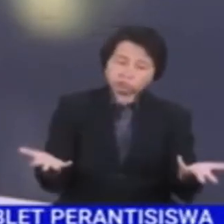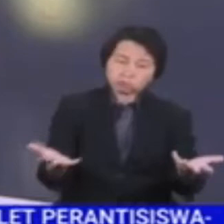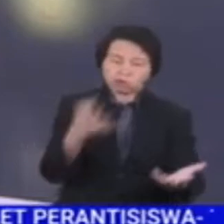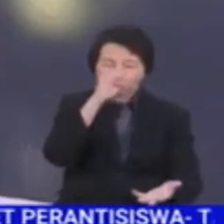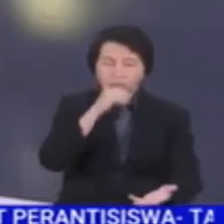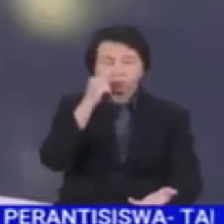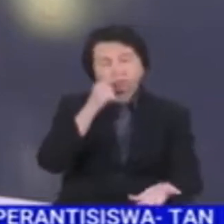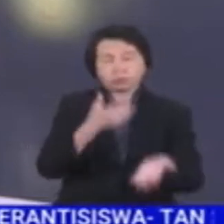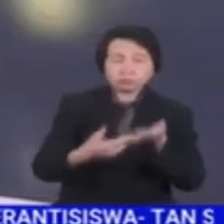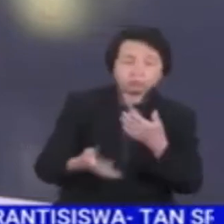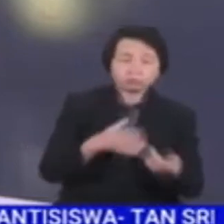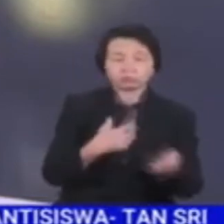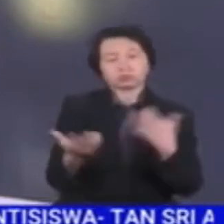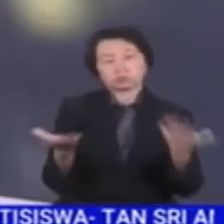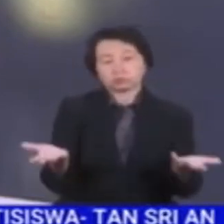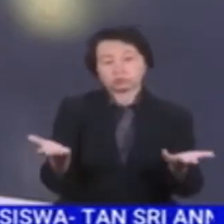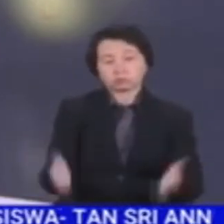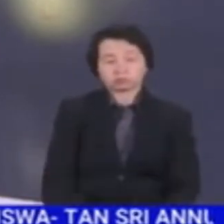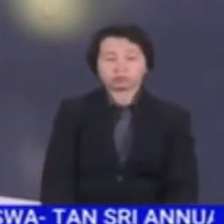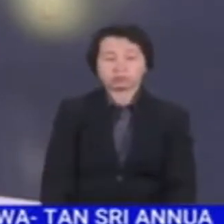jantina dan latar belakang.